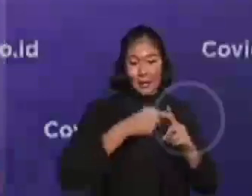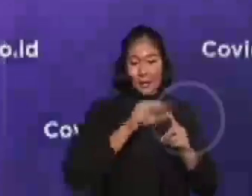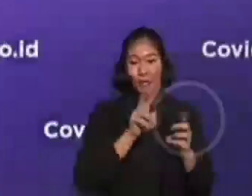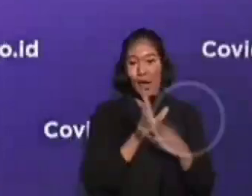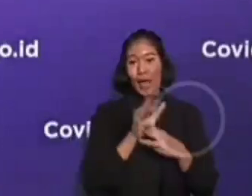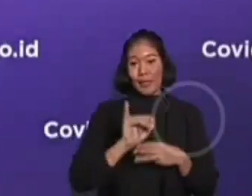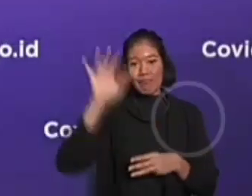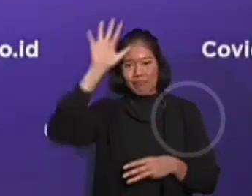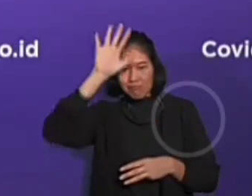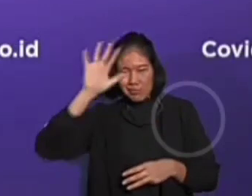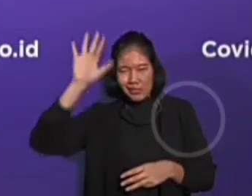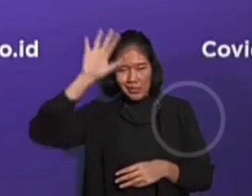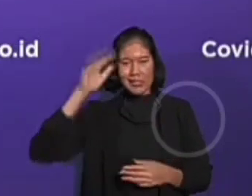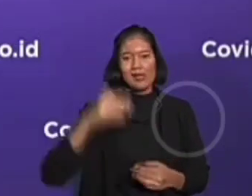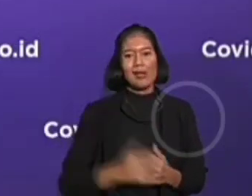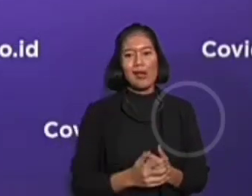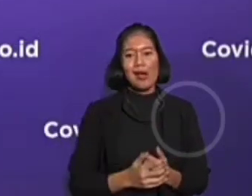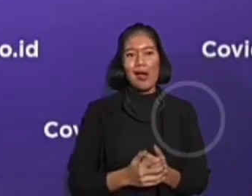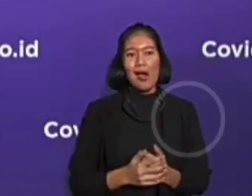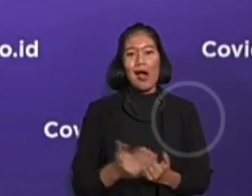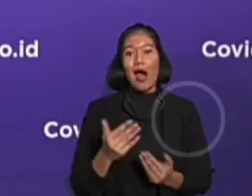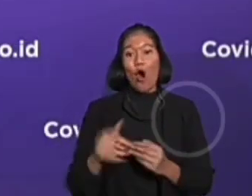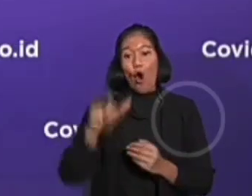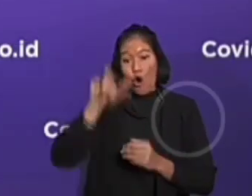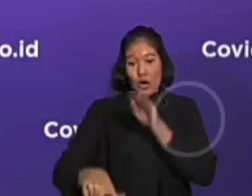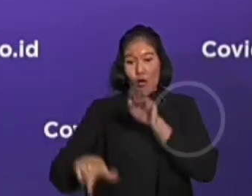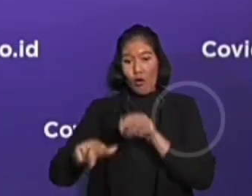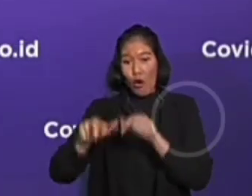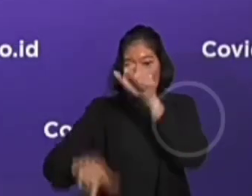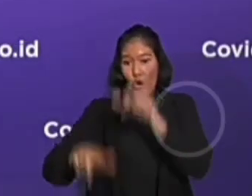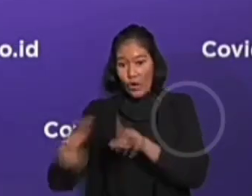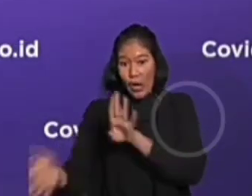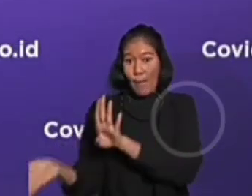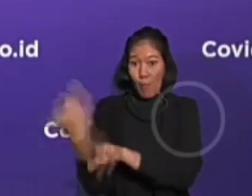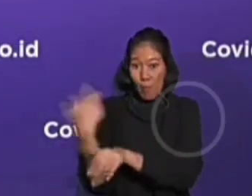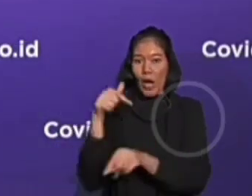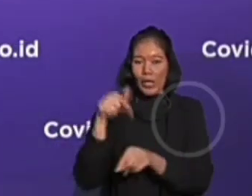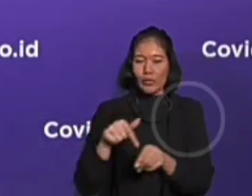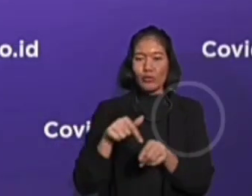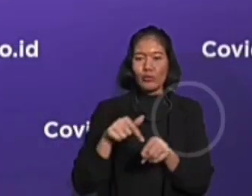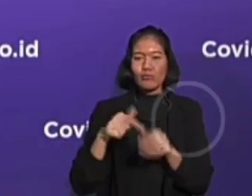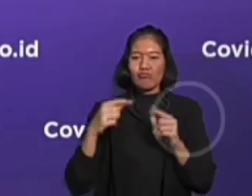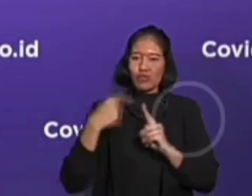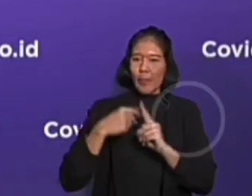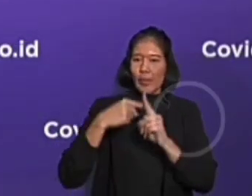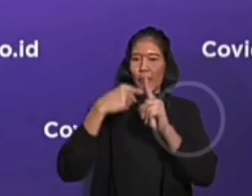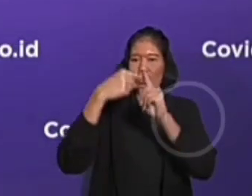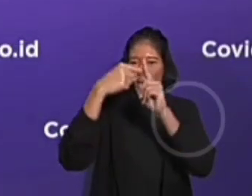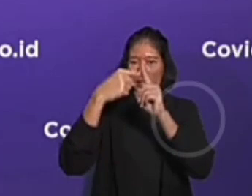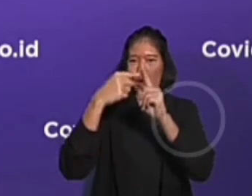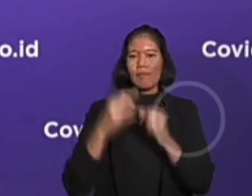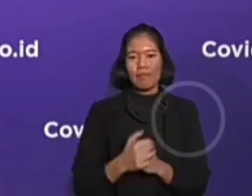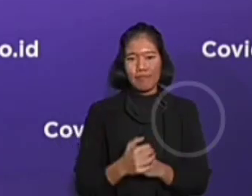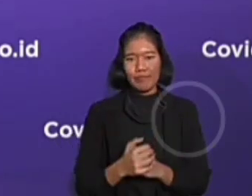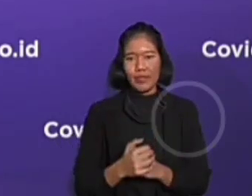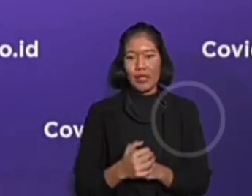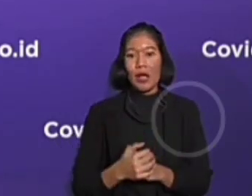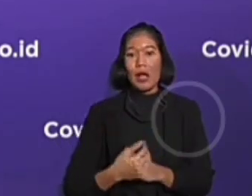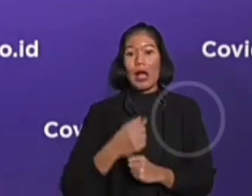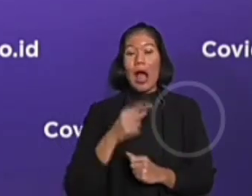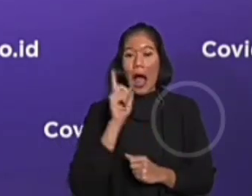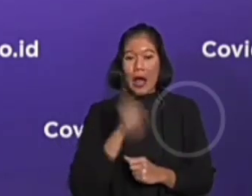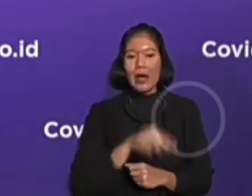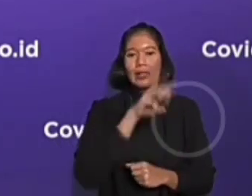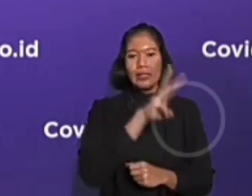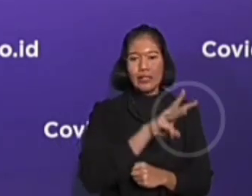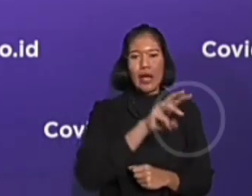gelombang kepulangan akan mengalami peningkatan dan bergerak secara dinamis, di mana sebanyak 34